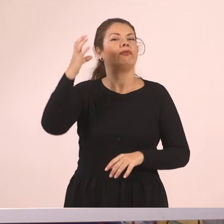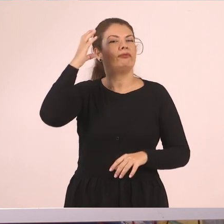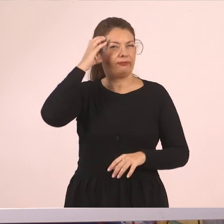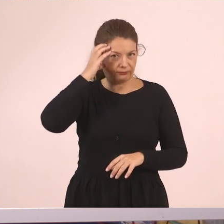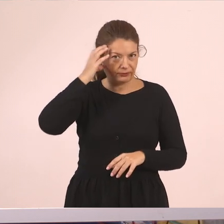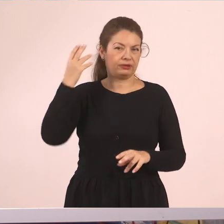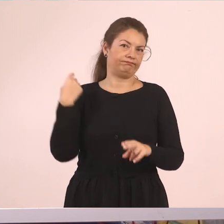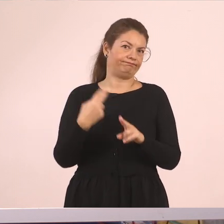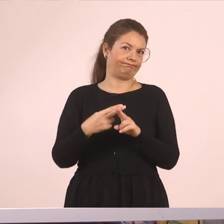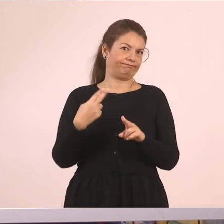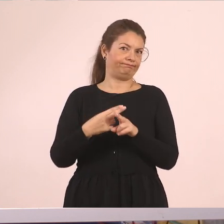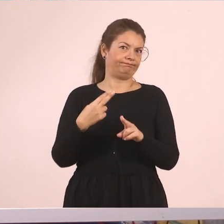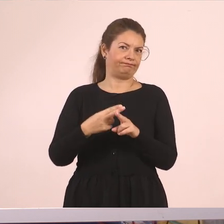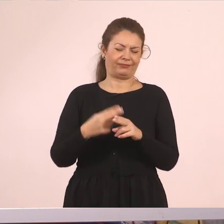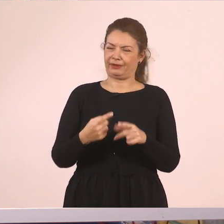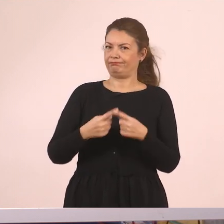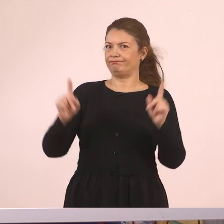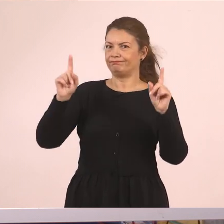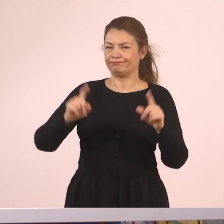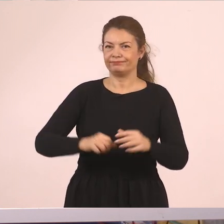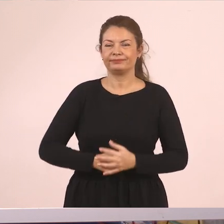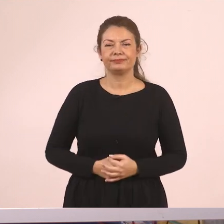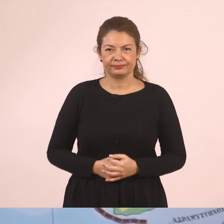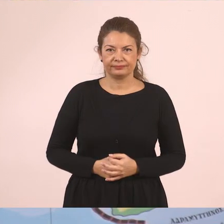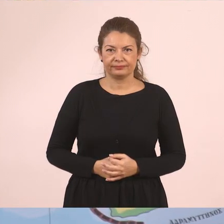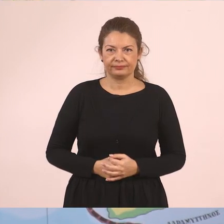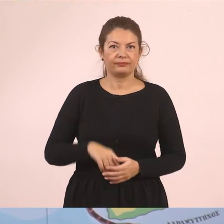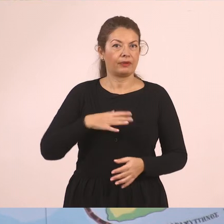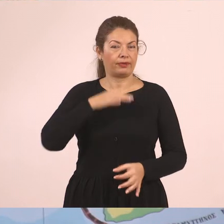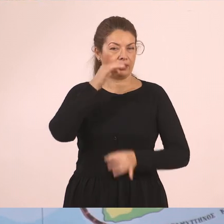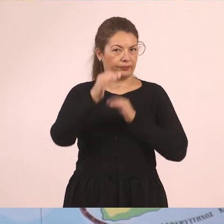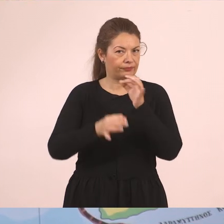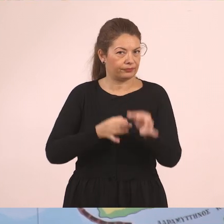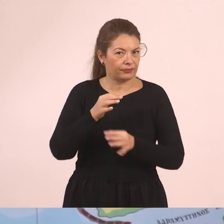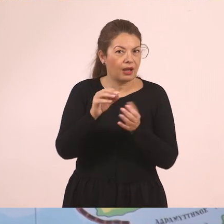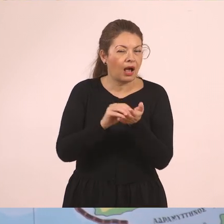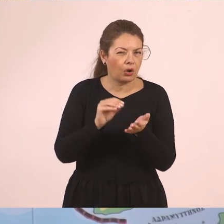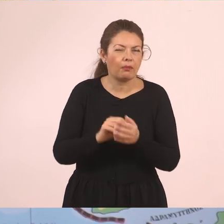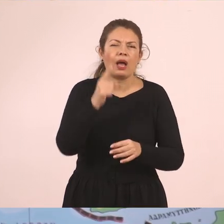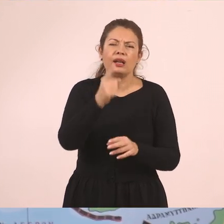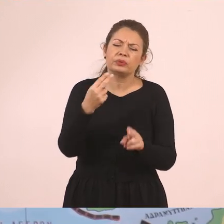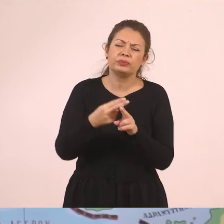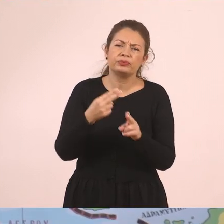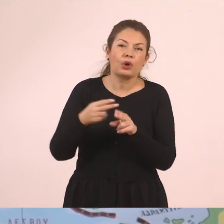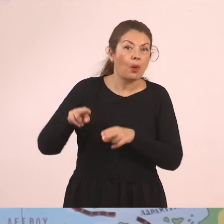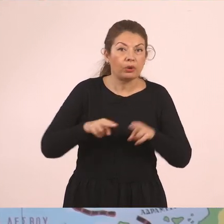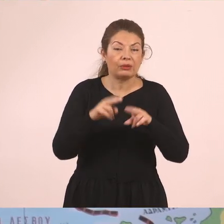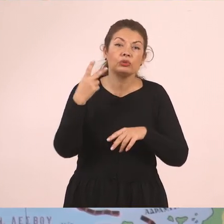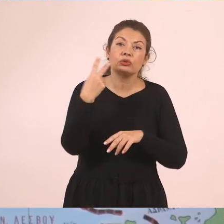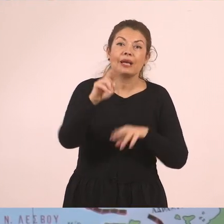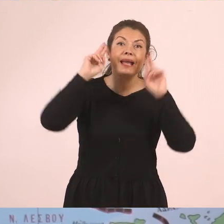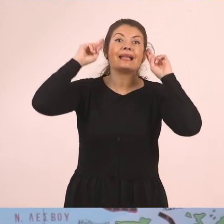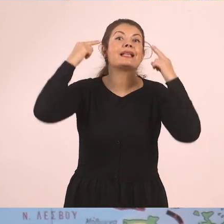σημαντικό και πάρα πάρα πολύ ιδιαίτερο. Θέλω να σας δώσω όμως την πληροφορία για έναν ποταμό της Ιππήρου,